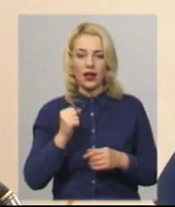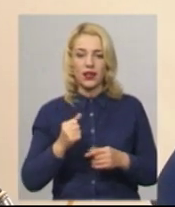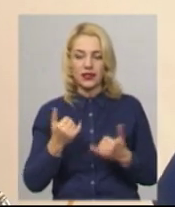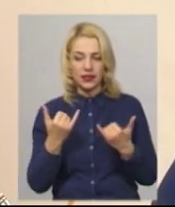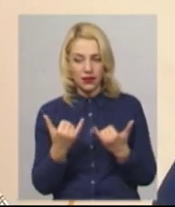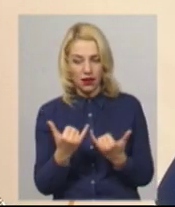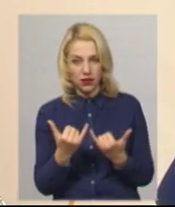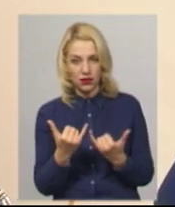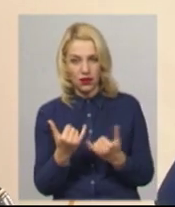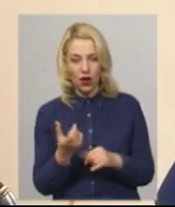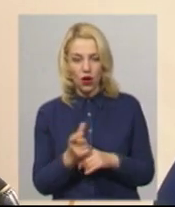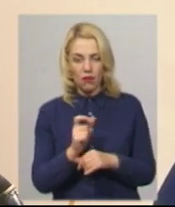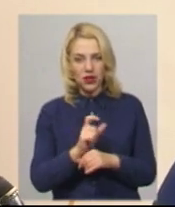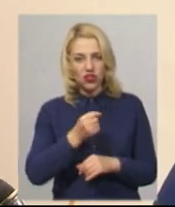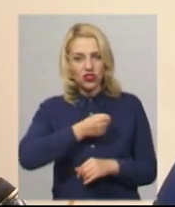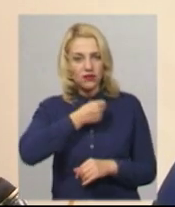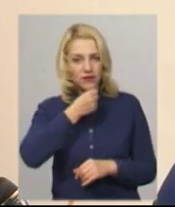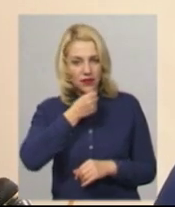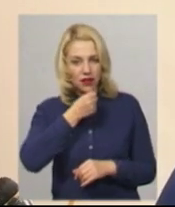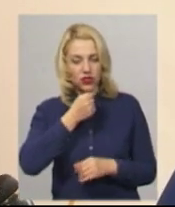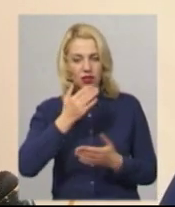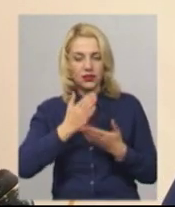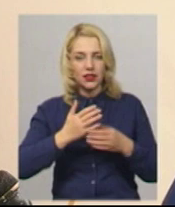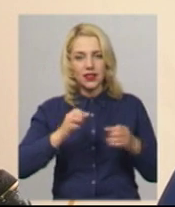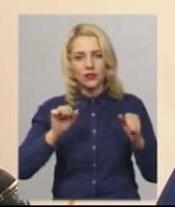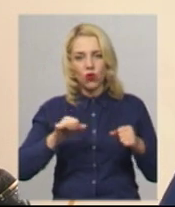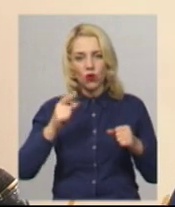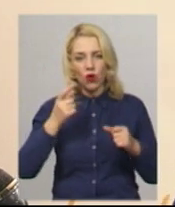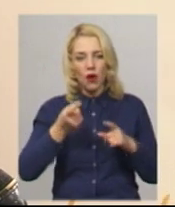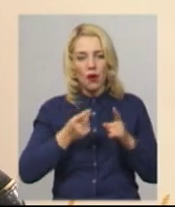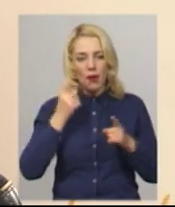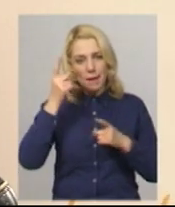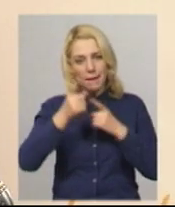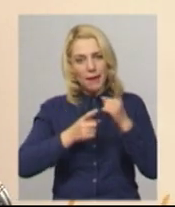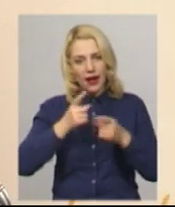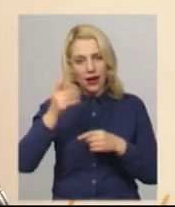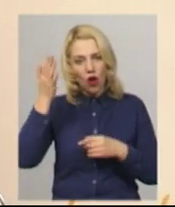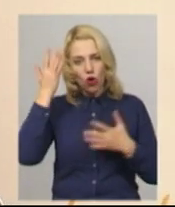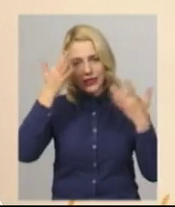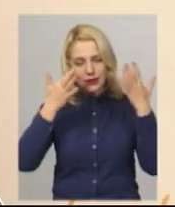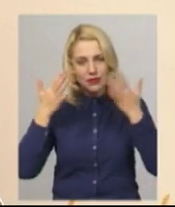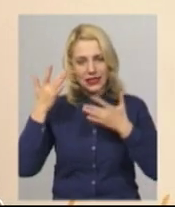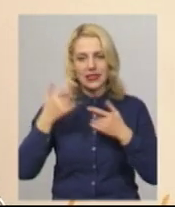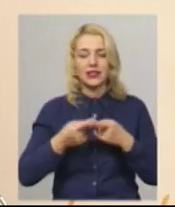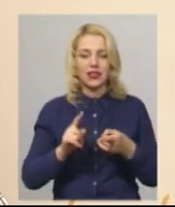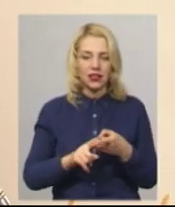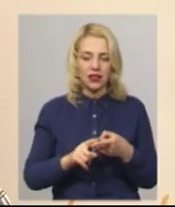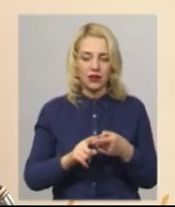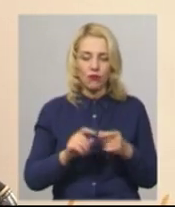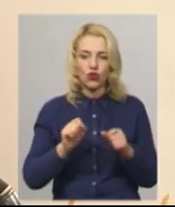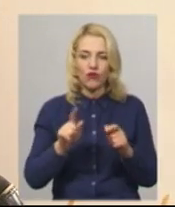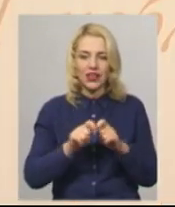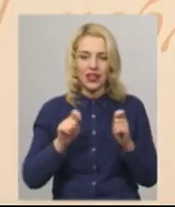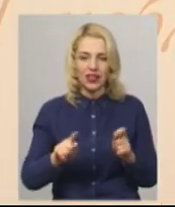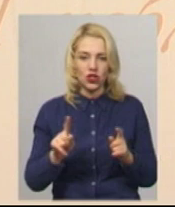він вже більш старший, то він має змогу якось переосмислити це і сказати щось нове для себе, те, що